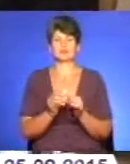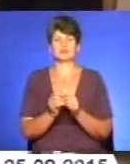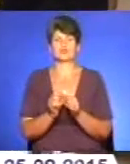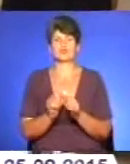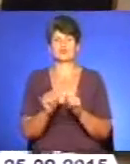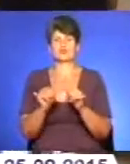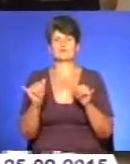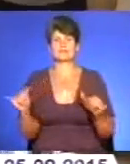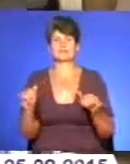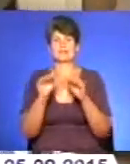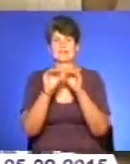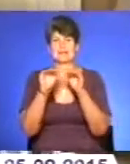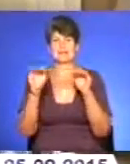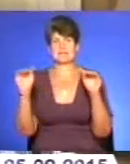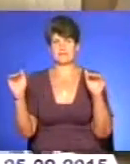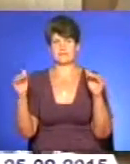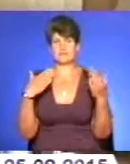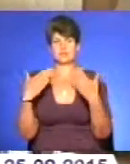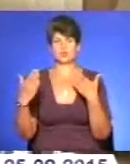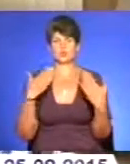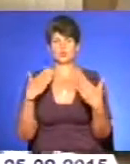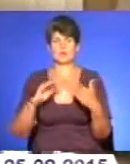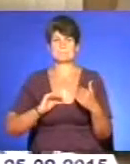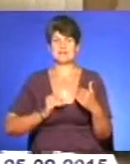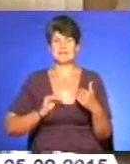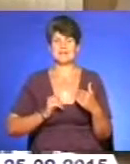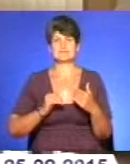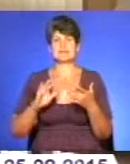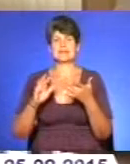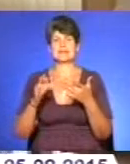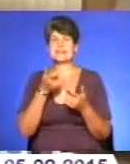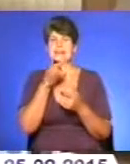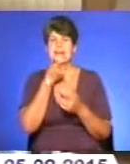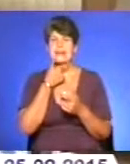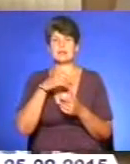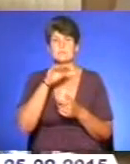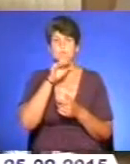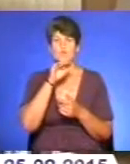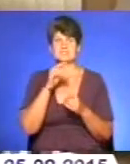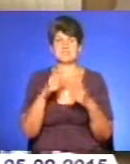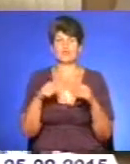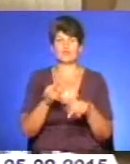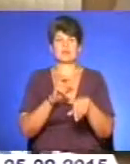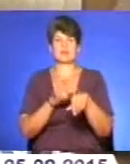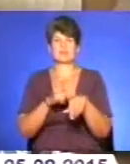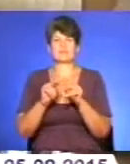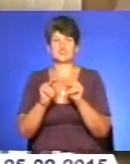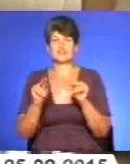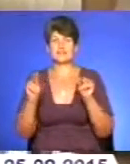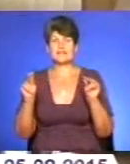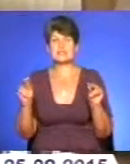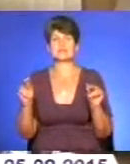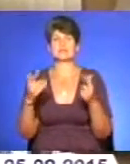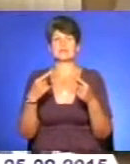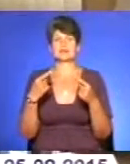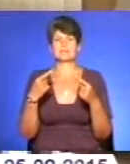влади, на рівні стосунками між підприємцями, між інтелігенцією, між професійними колами, лікарів, вчителів, врешті